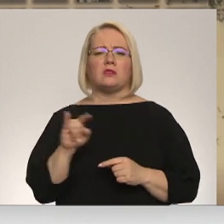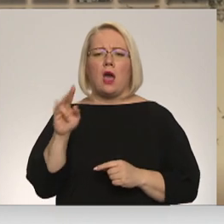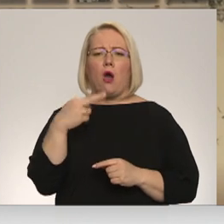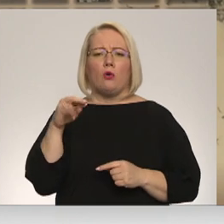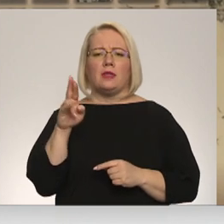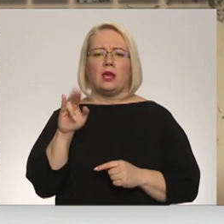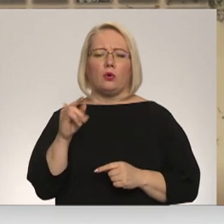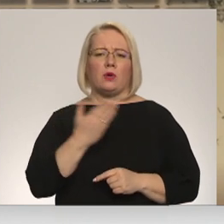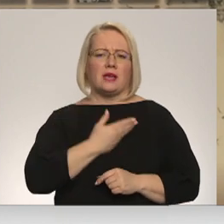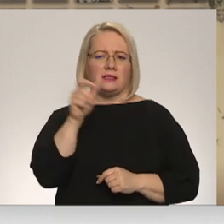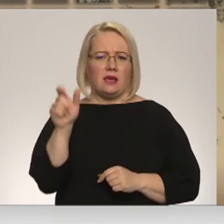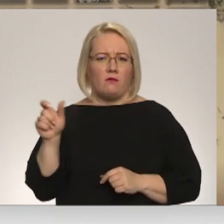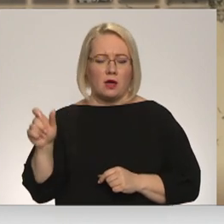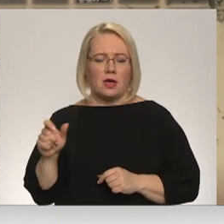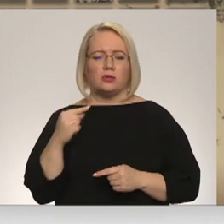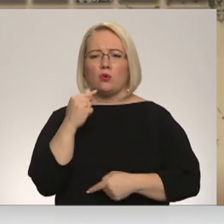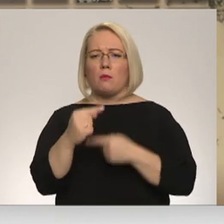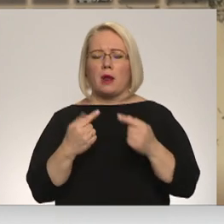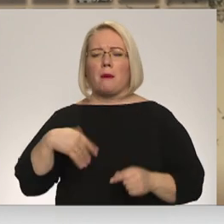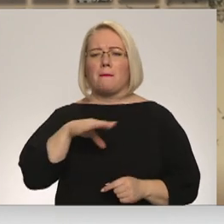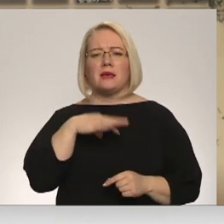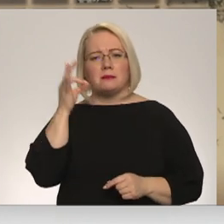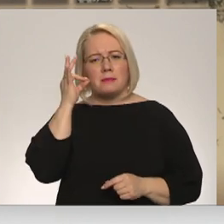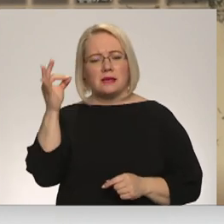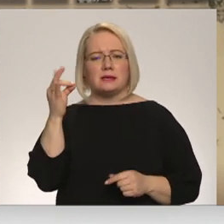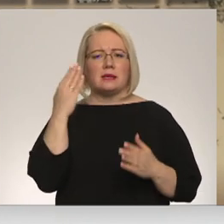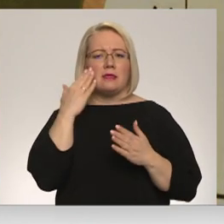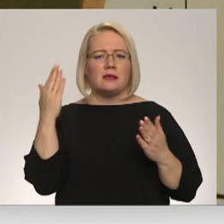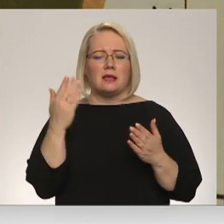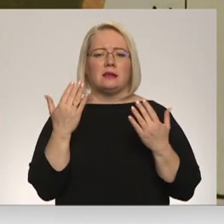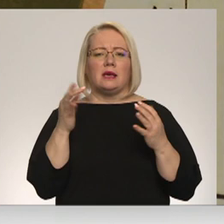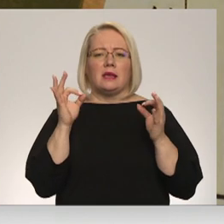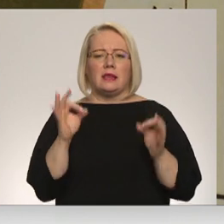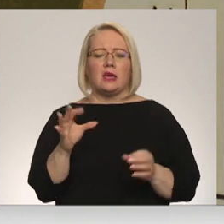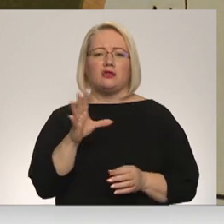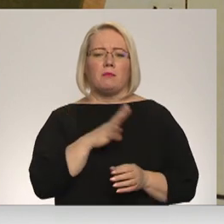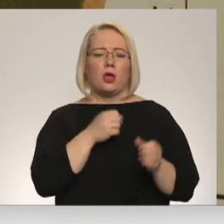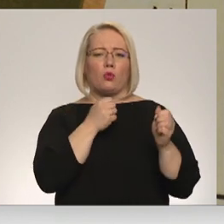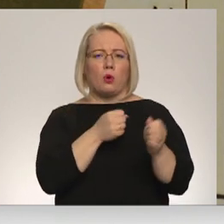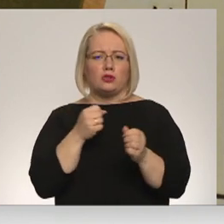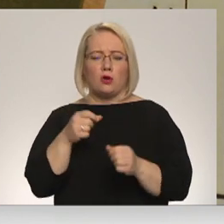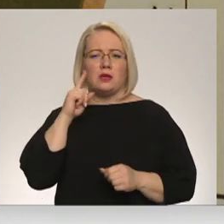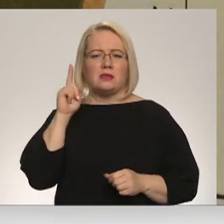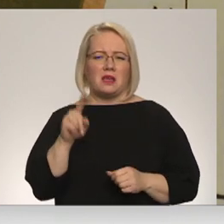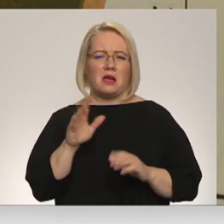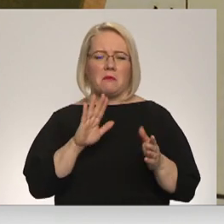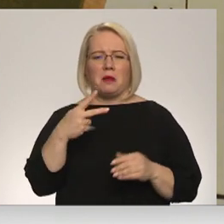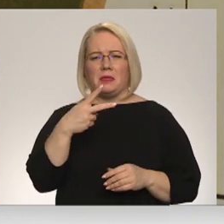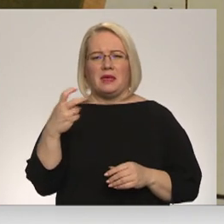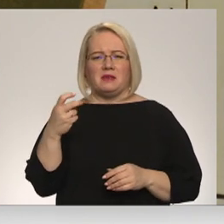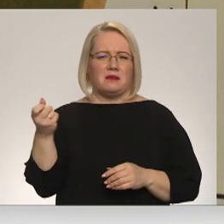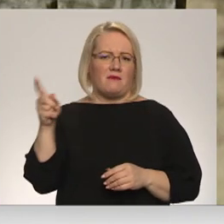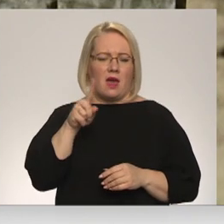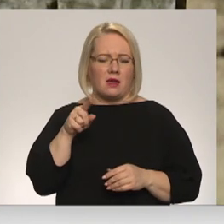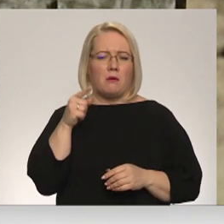Jo projām mēs precīzi nezinām, cik tieši tika nošauti. Ir zināms, ka virs 200 noteikti, bet